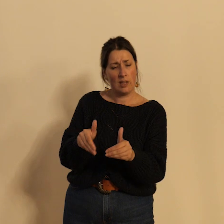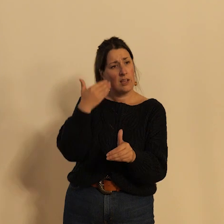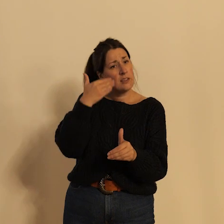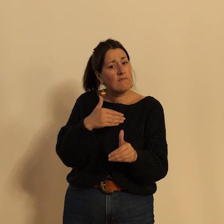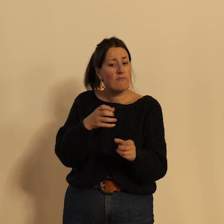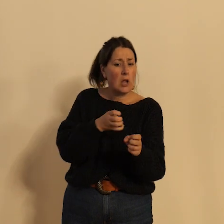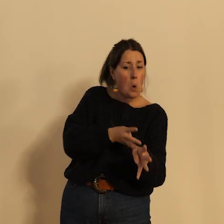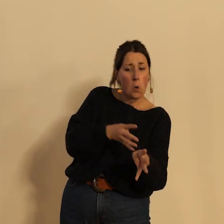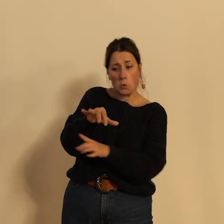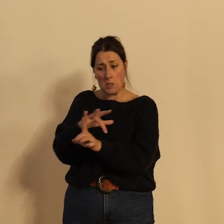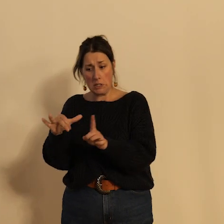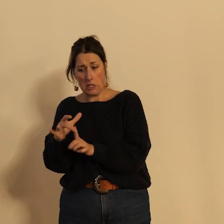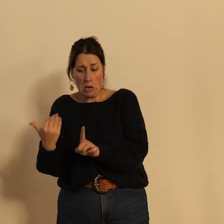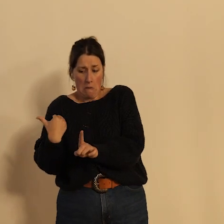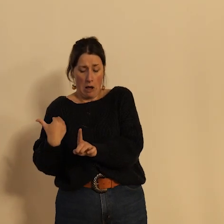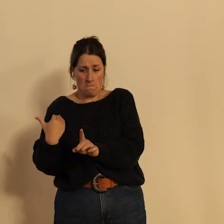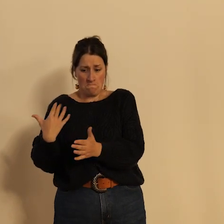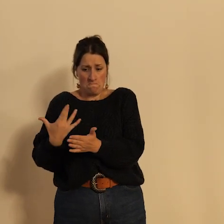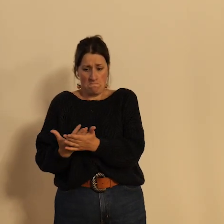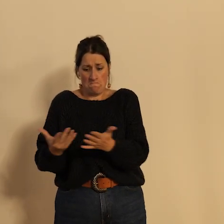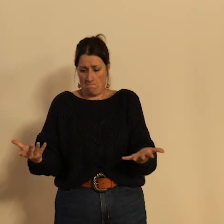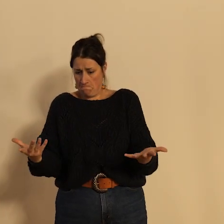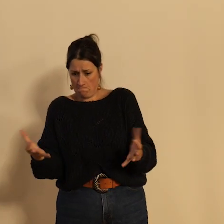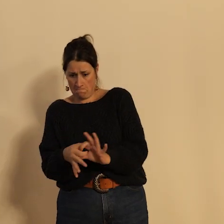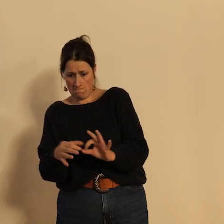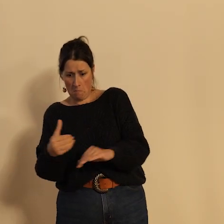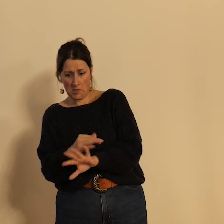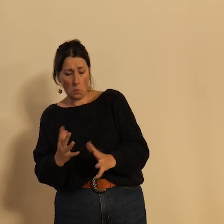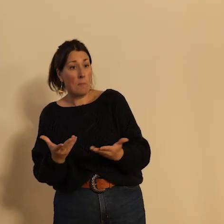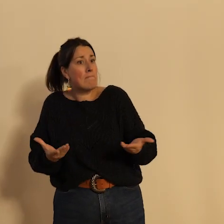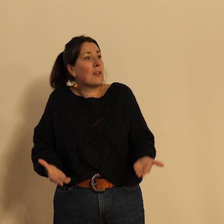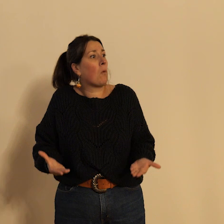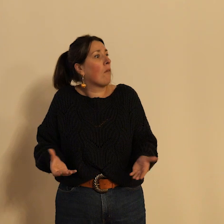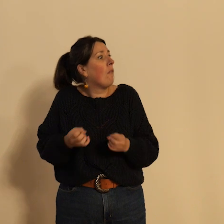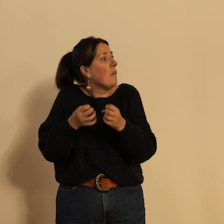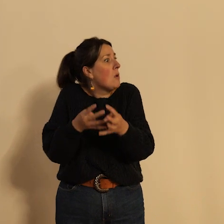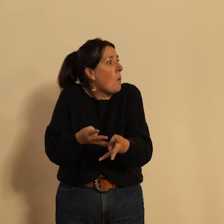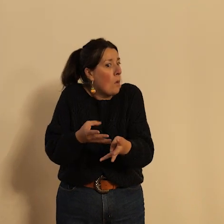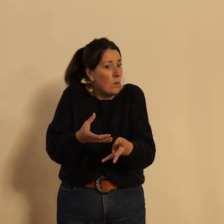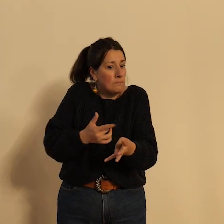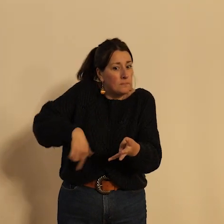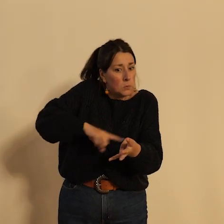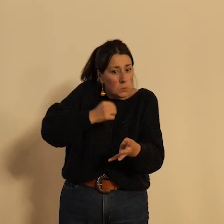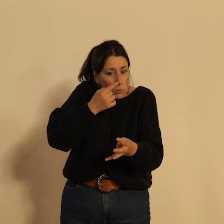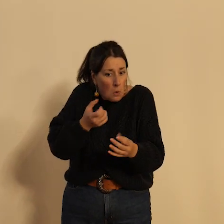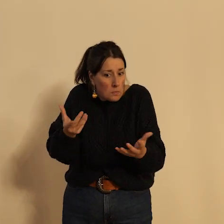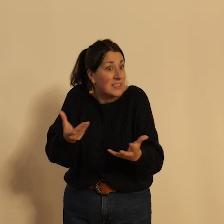contemporaine aujourd'hui qu'est-ce que le vélo dans notre société actuelle